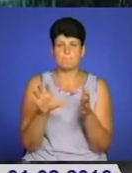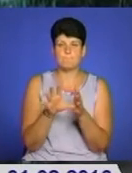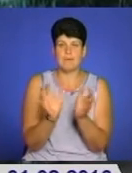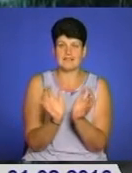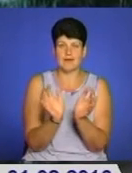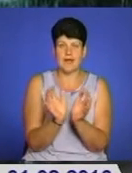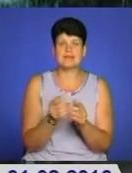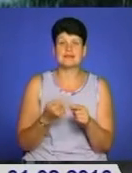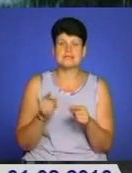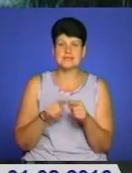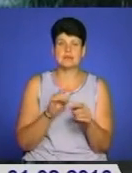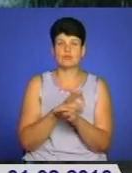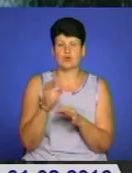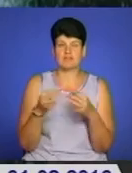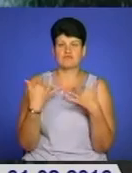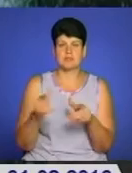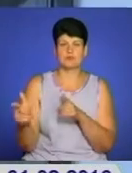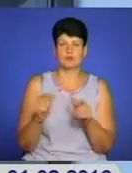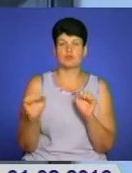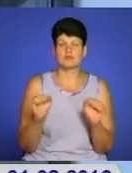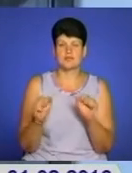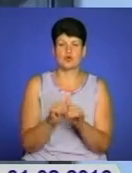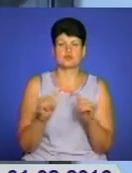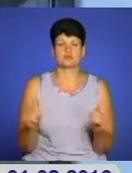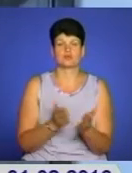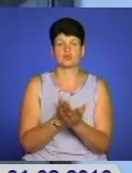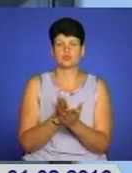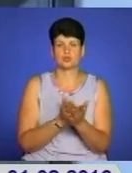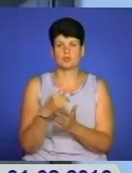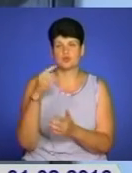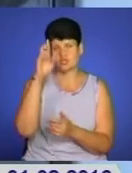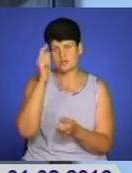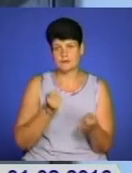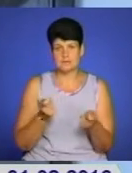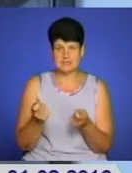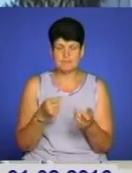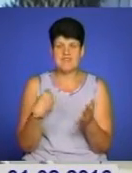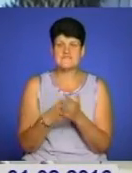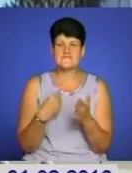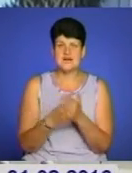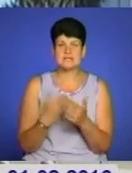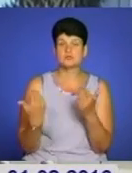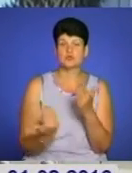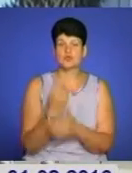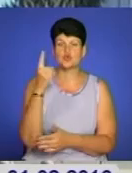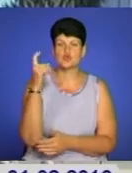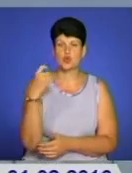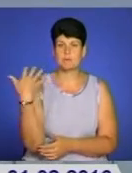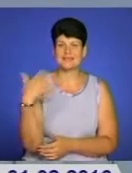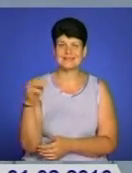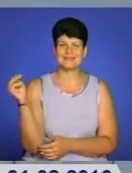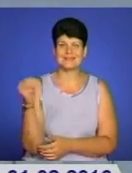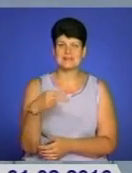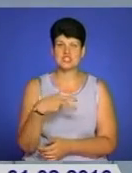вже підготувало управління розвитку інфраструктури обласної державної адміністрації. Вартість інновації – 150 тисяч